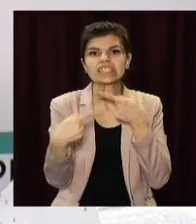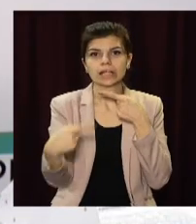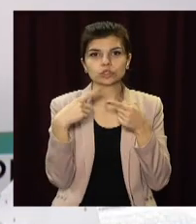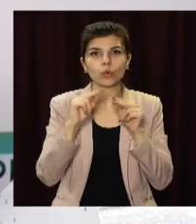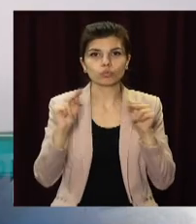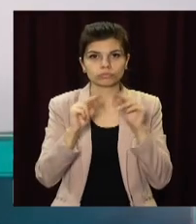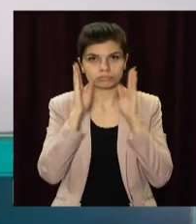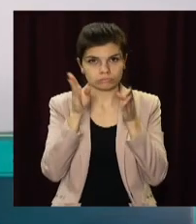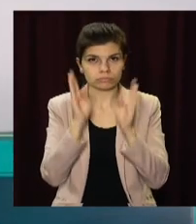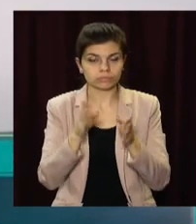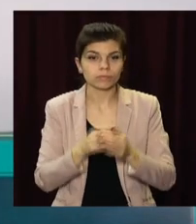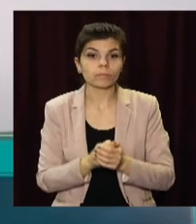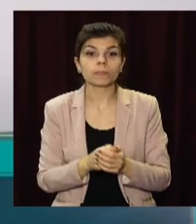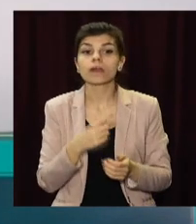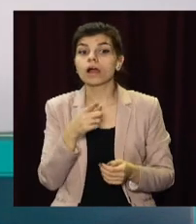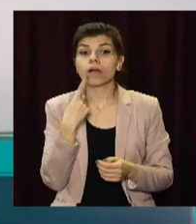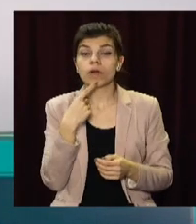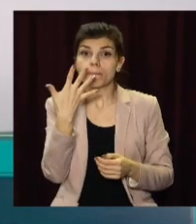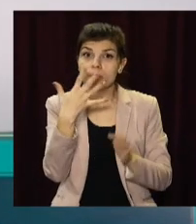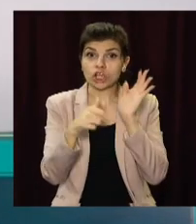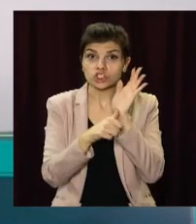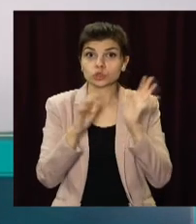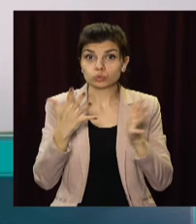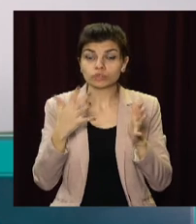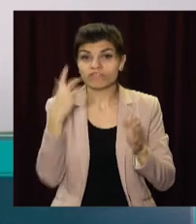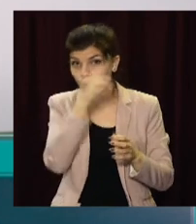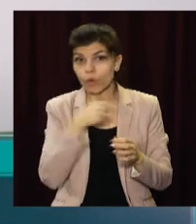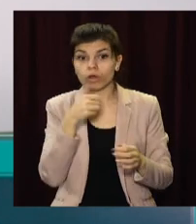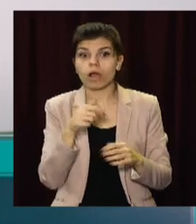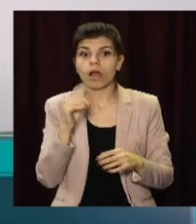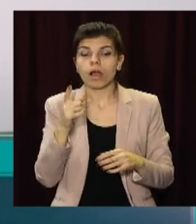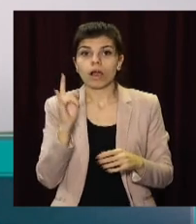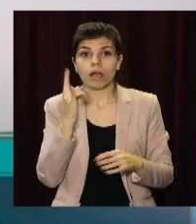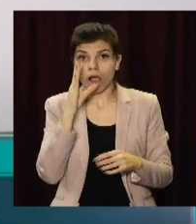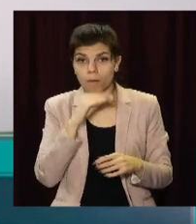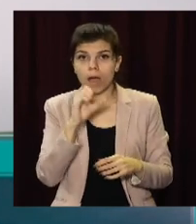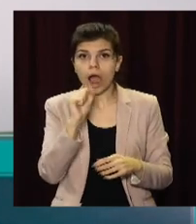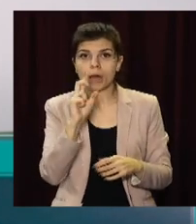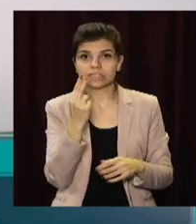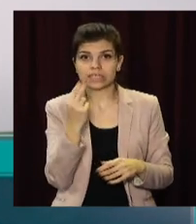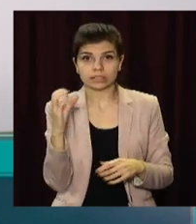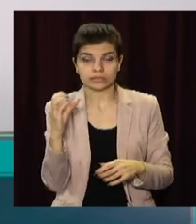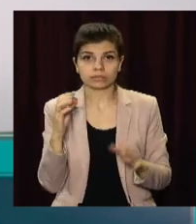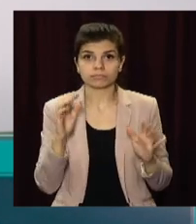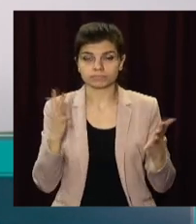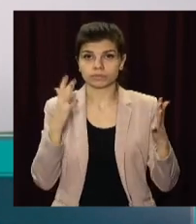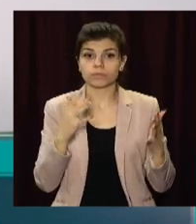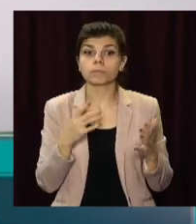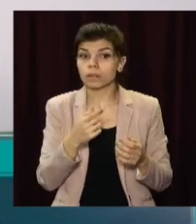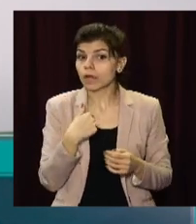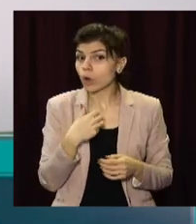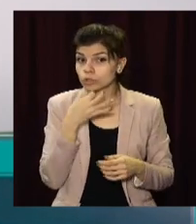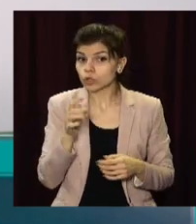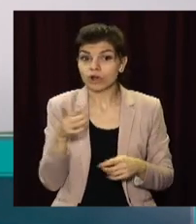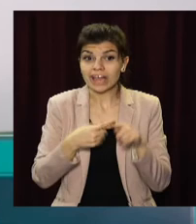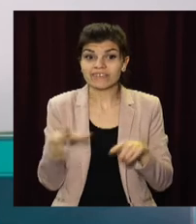5-6-7 років в год, що в дітей могут возникнути абсцеси, місто введення. Це предусмотрено все. Але, кстати, хочу сказати, що всі ці